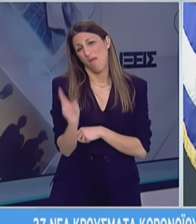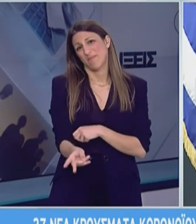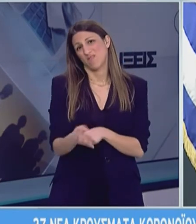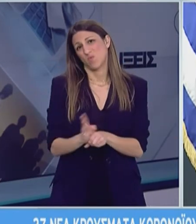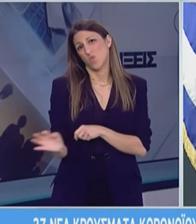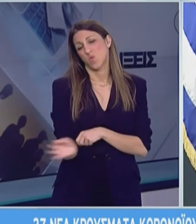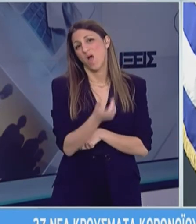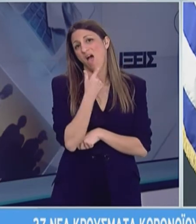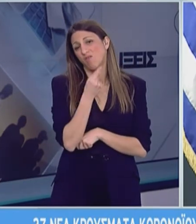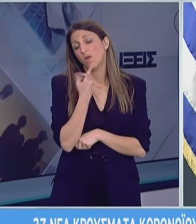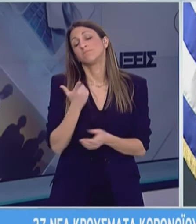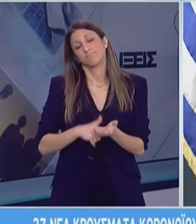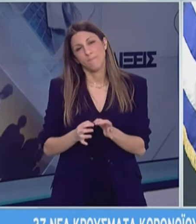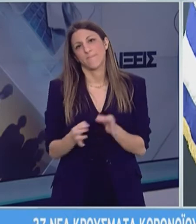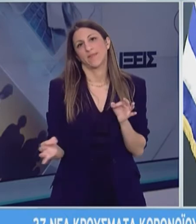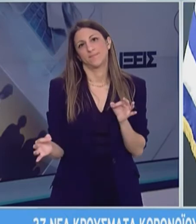άμεσα μέτρα.